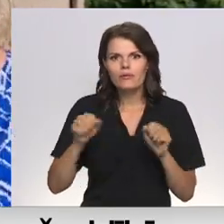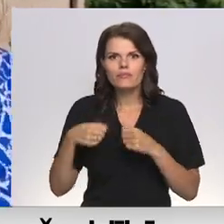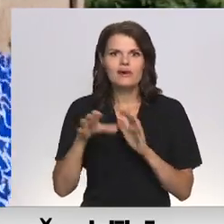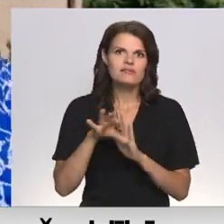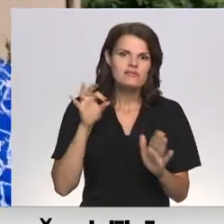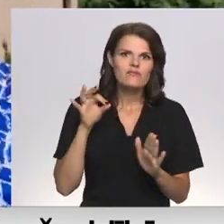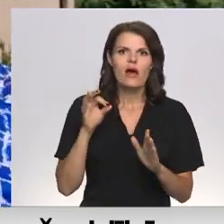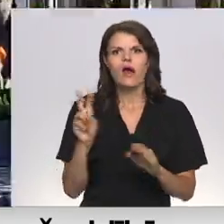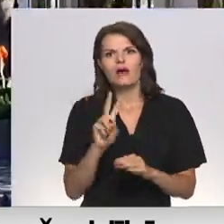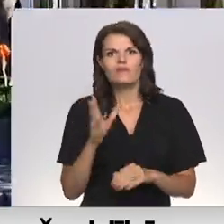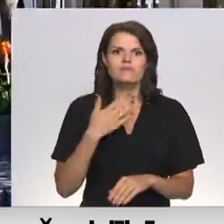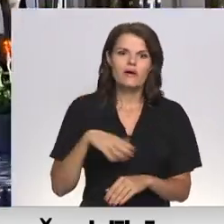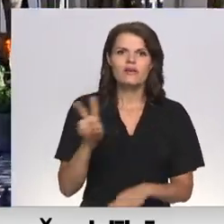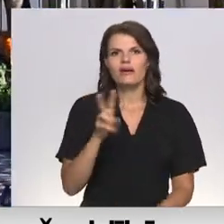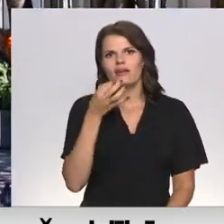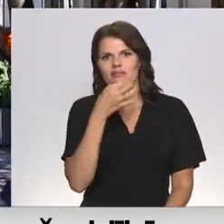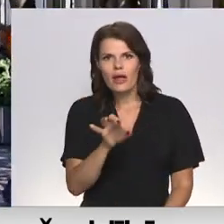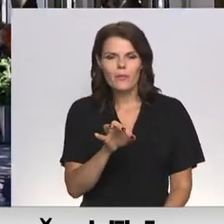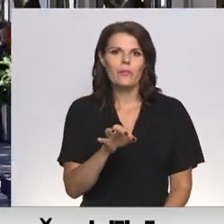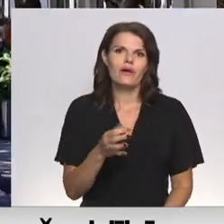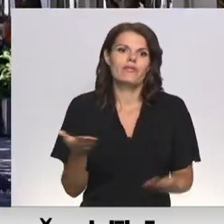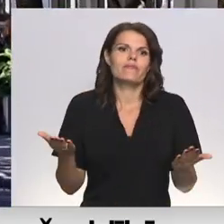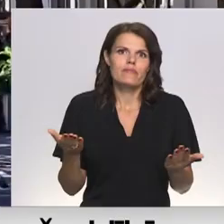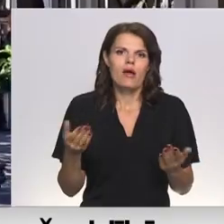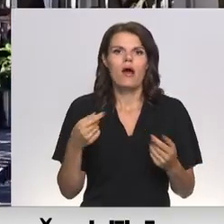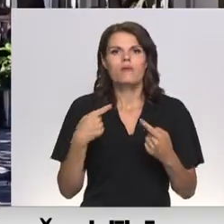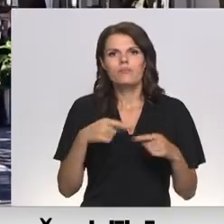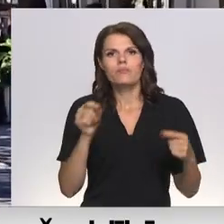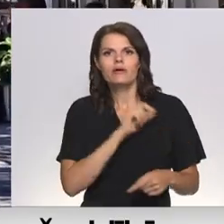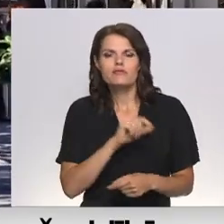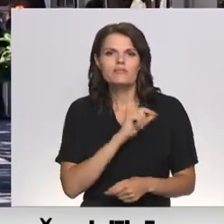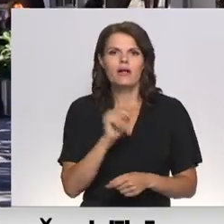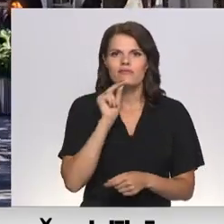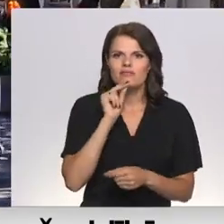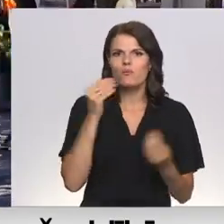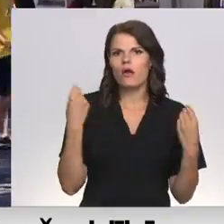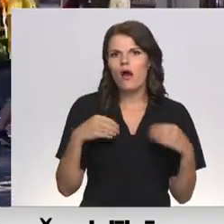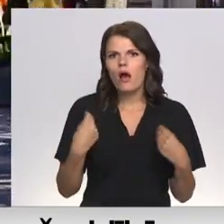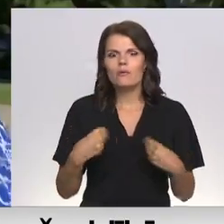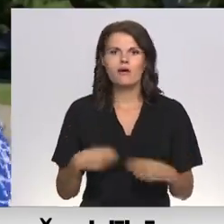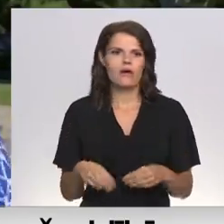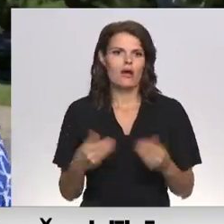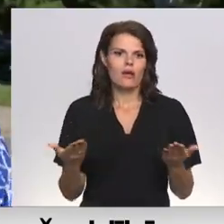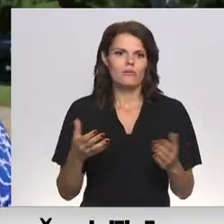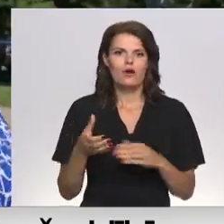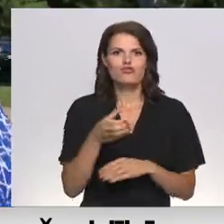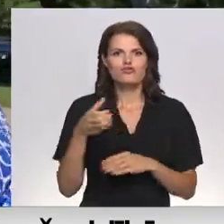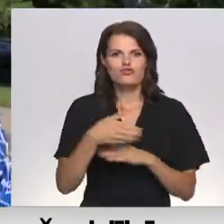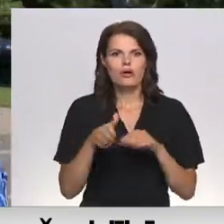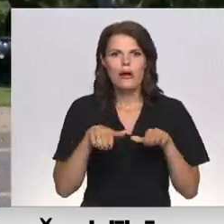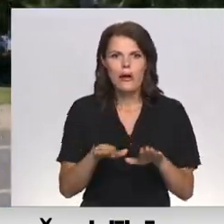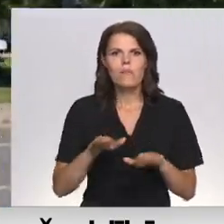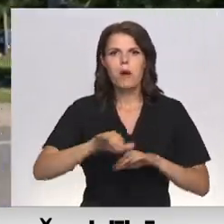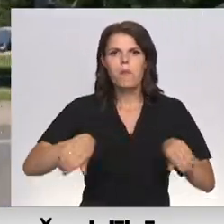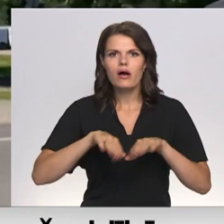Izvēloties, kas kuram patīk, kas kuram nepatīk. Kancelējas piederumus, apģērbus, čīvas baseinam,